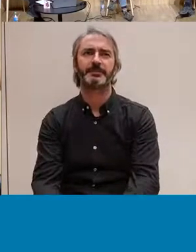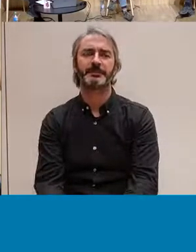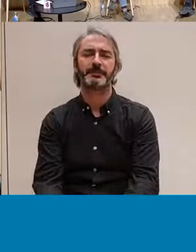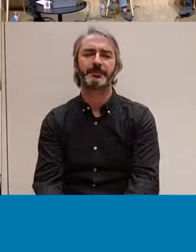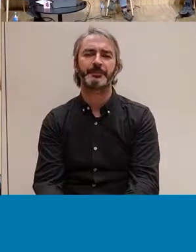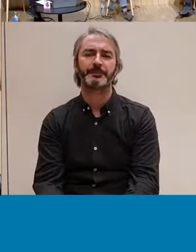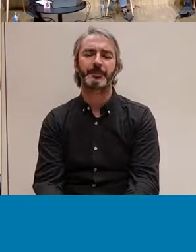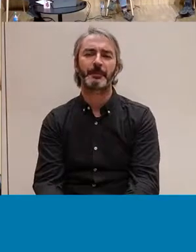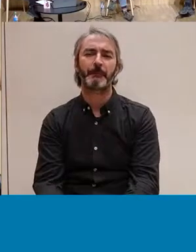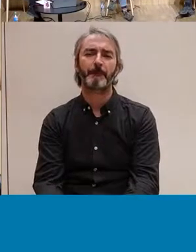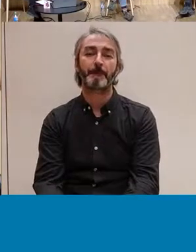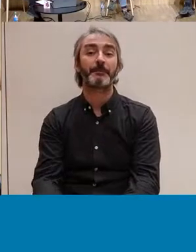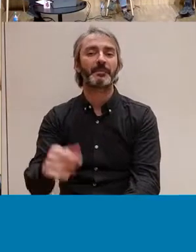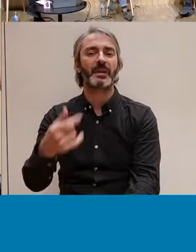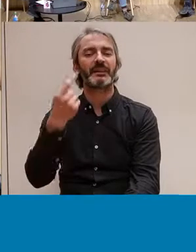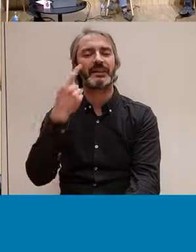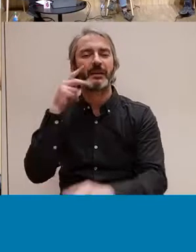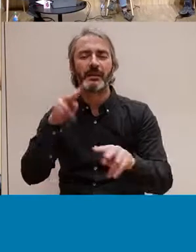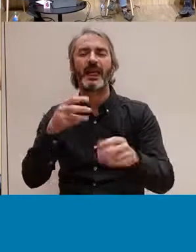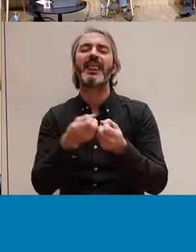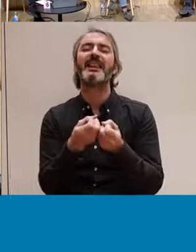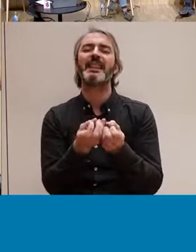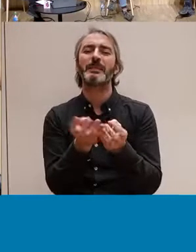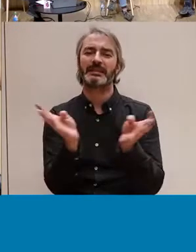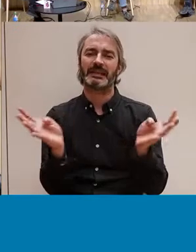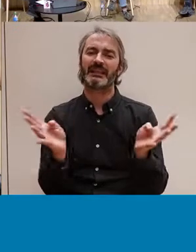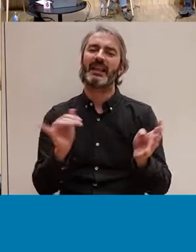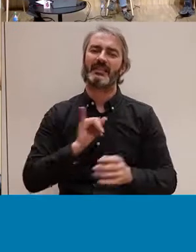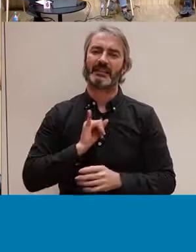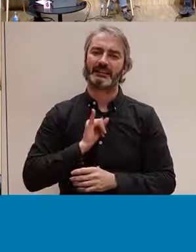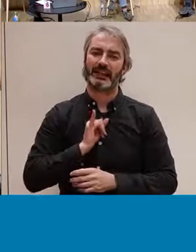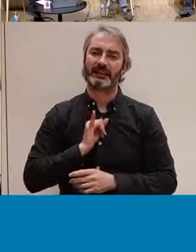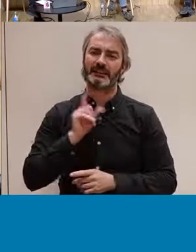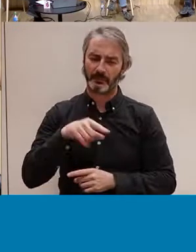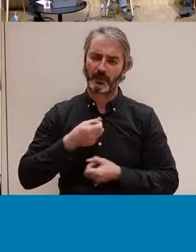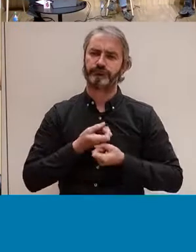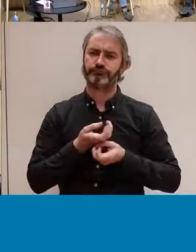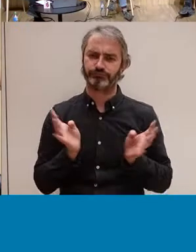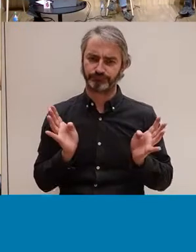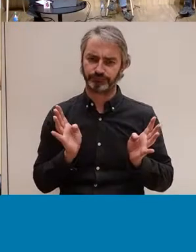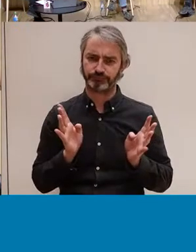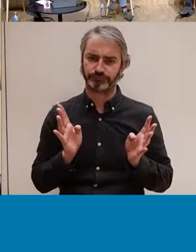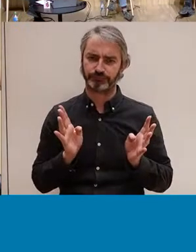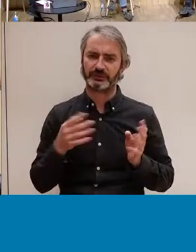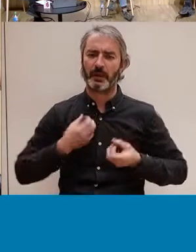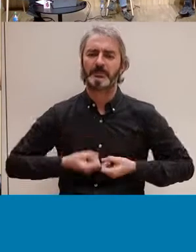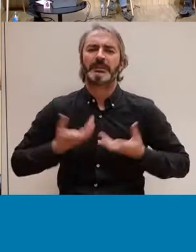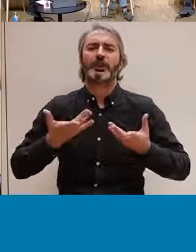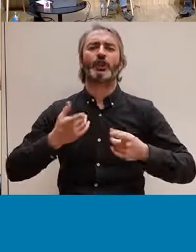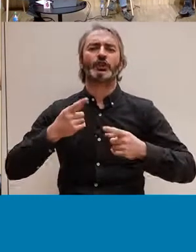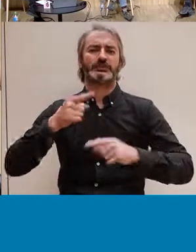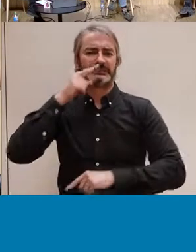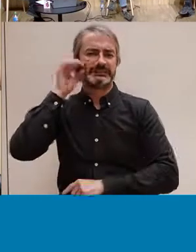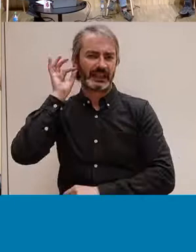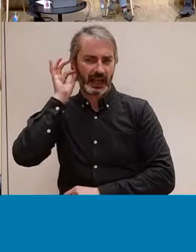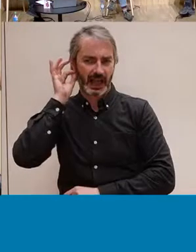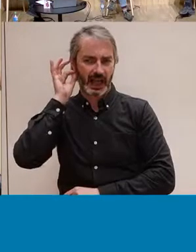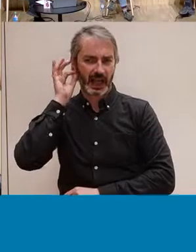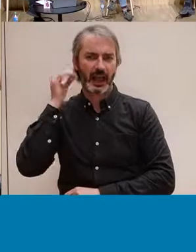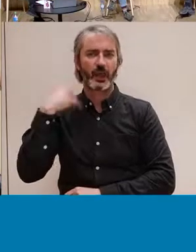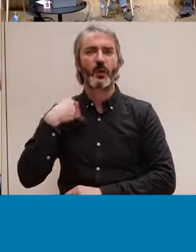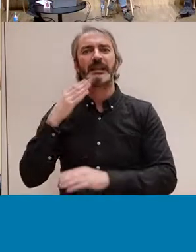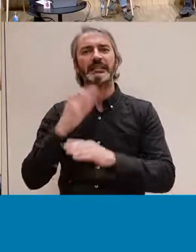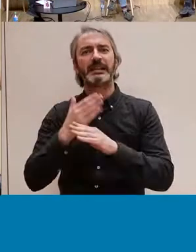I també com deia, visibilitzar una mica la diversitat d'identitats i d'expressions de gènere i fugir una mica d'aquesta